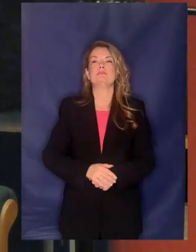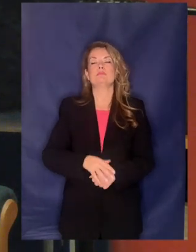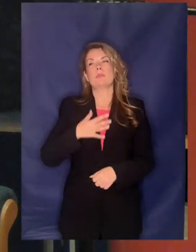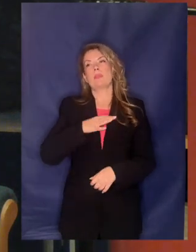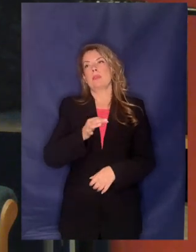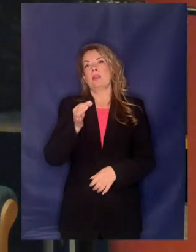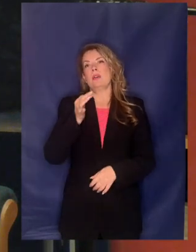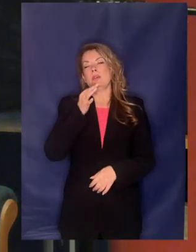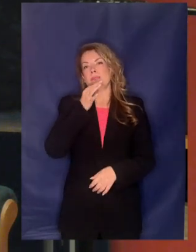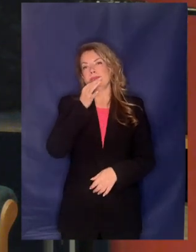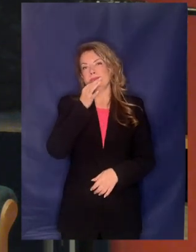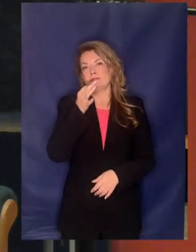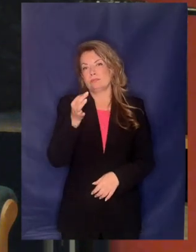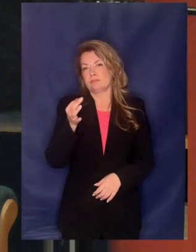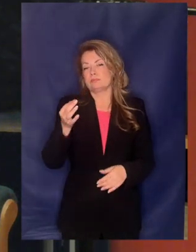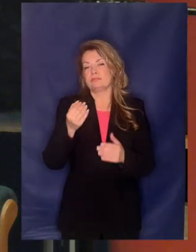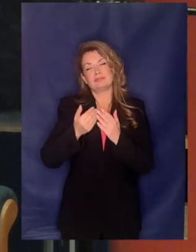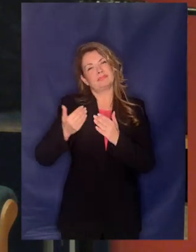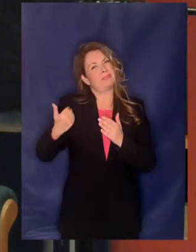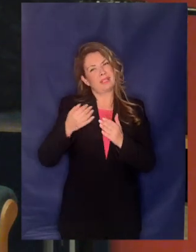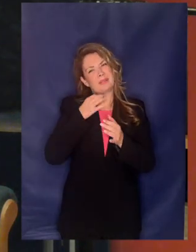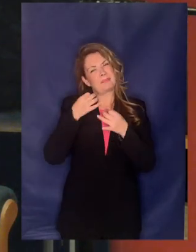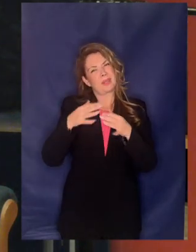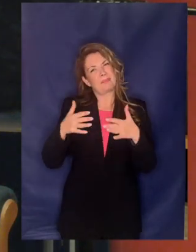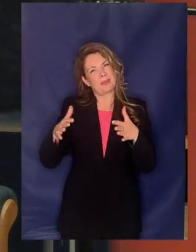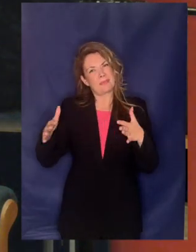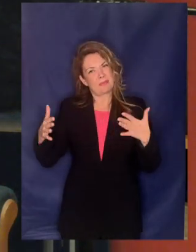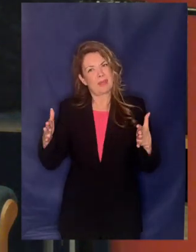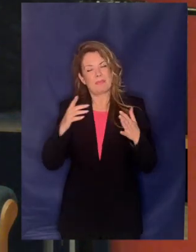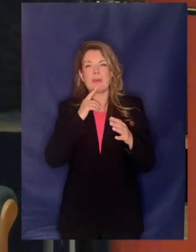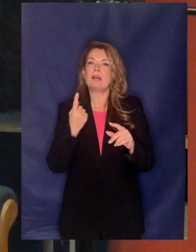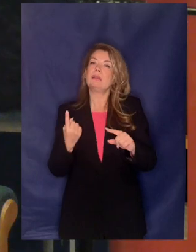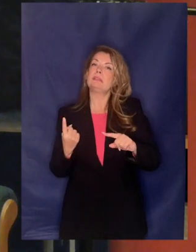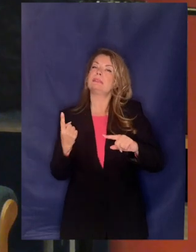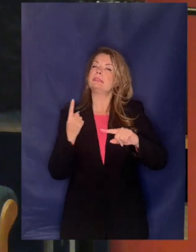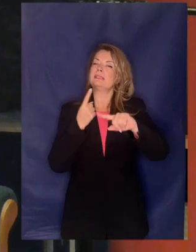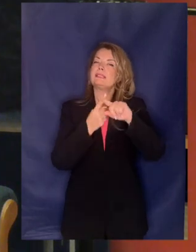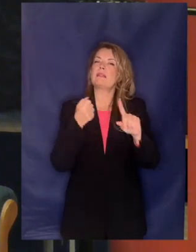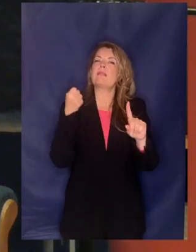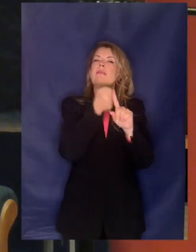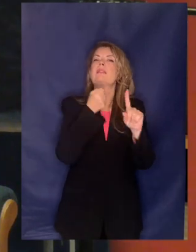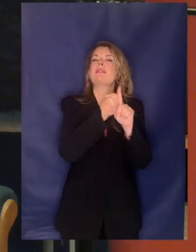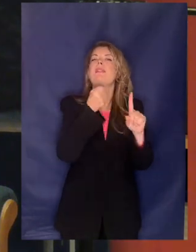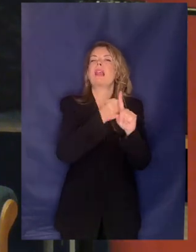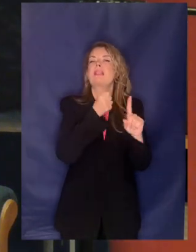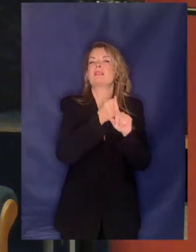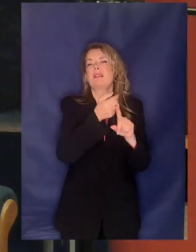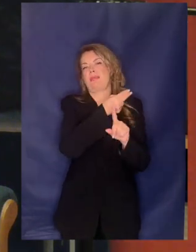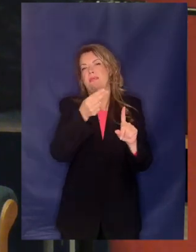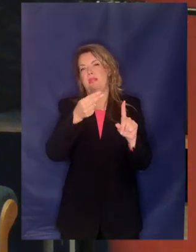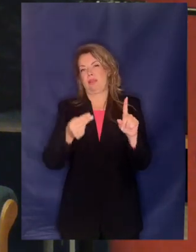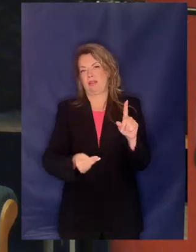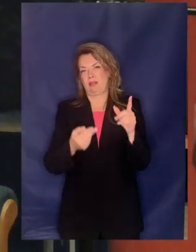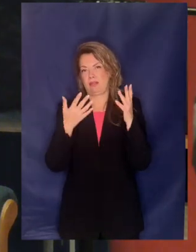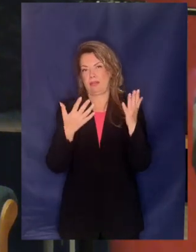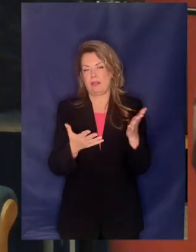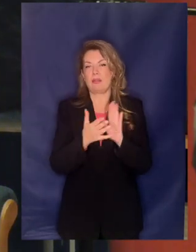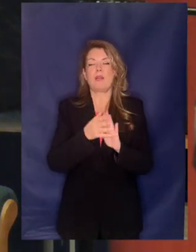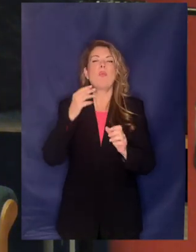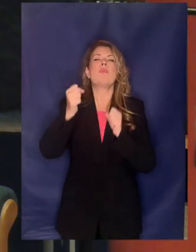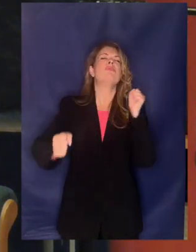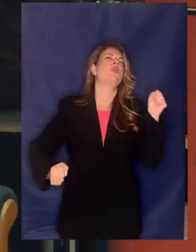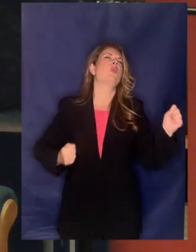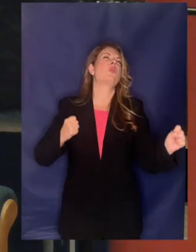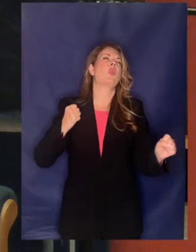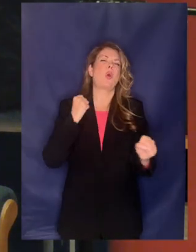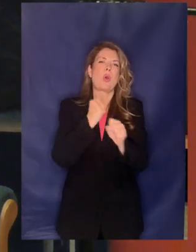βάζοντας σε αυτά τα οποία αναφέρθηκαν και τη συνδικαλιστική διάσταση των πραγμάτων καθώς εδώ και πάρα πολλά